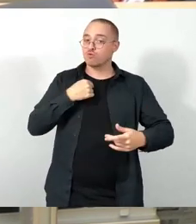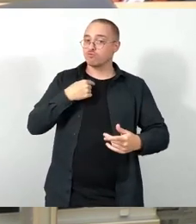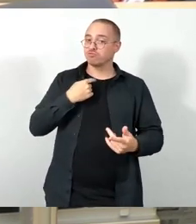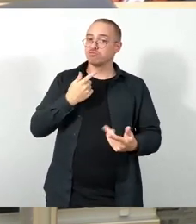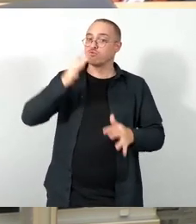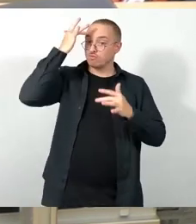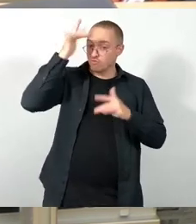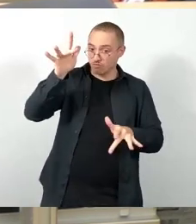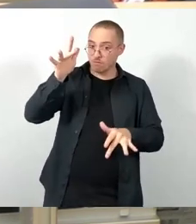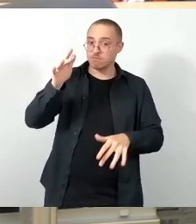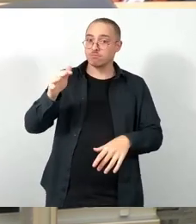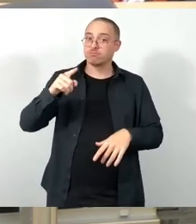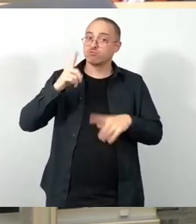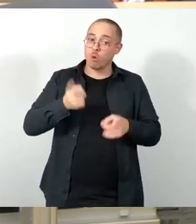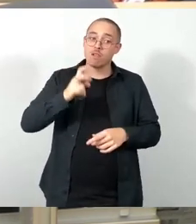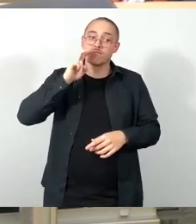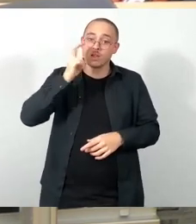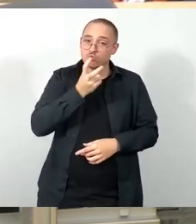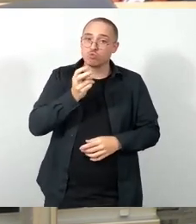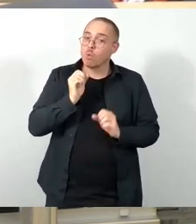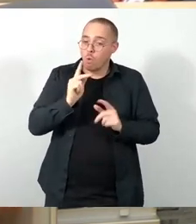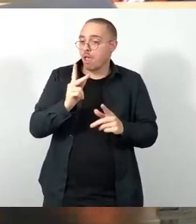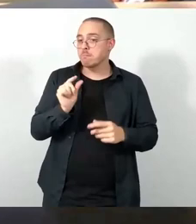ein bisschen Klimarettung ist es immer wert.